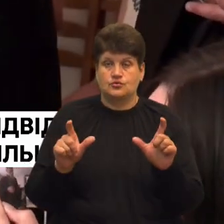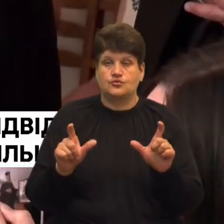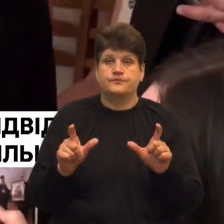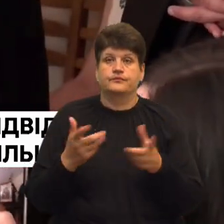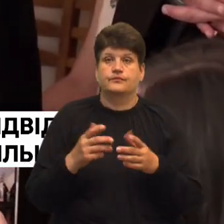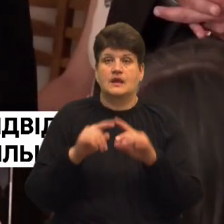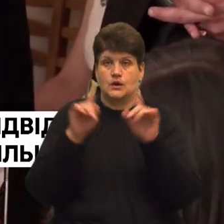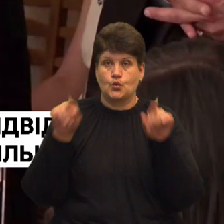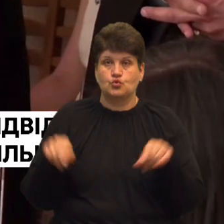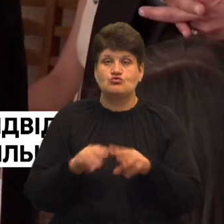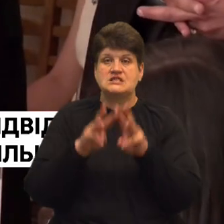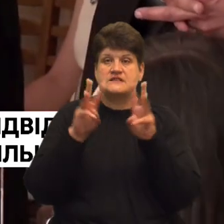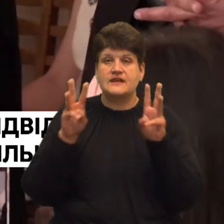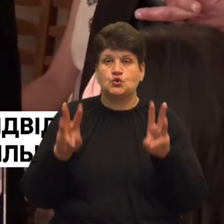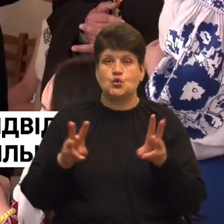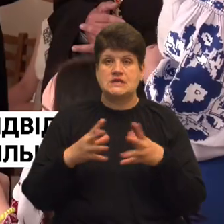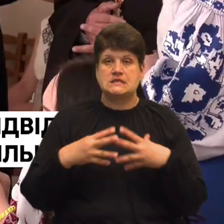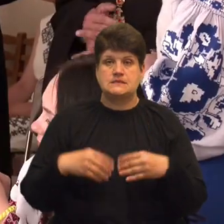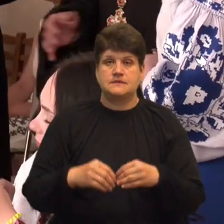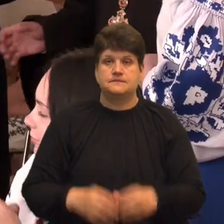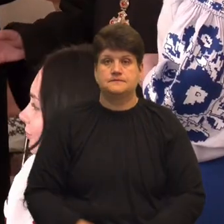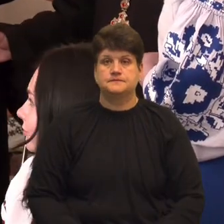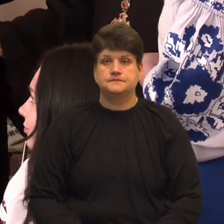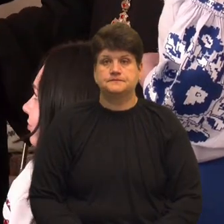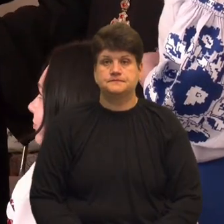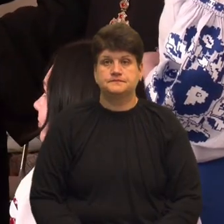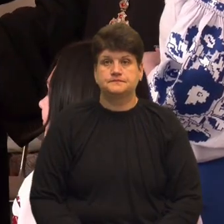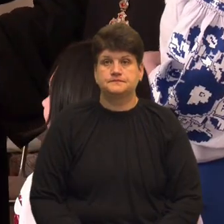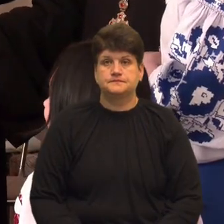Качуровська, Андрій Бодак, Андрій Прокопів. Суспільне новини. Тернопіль.